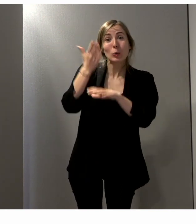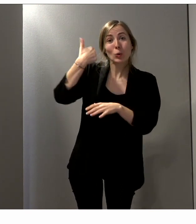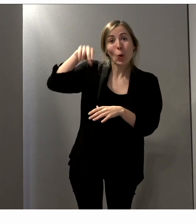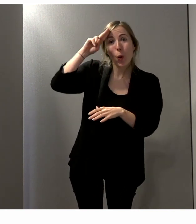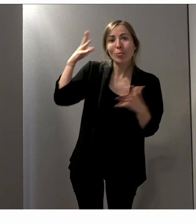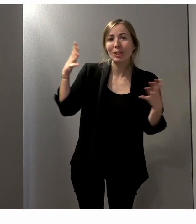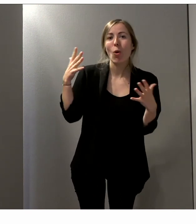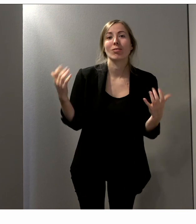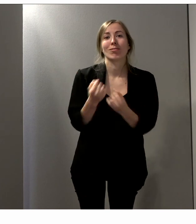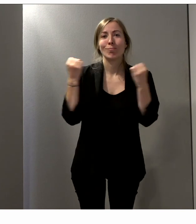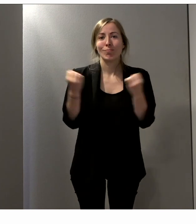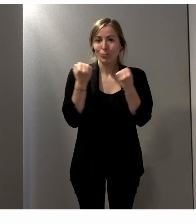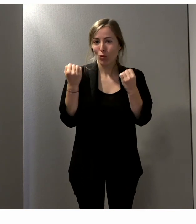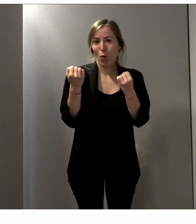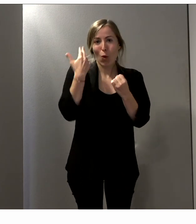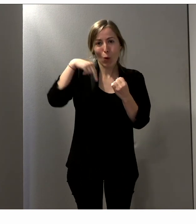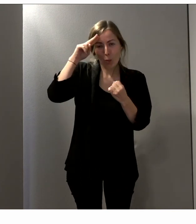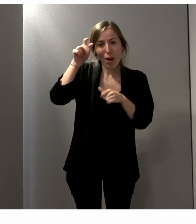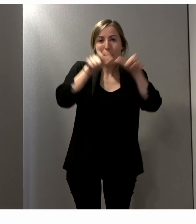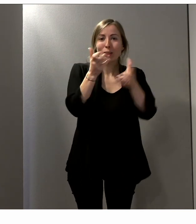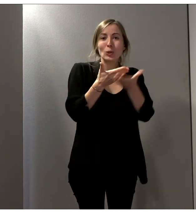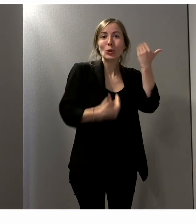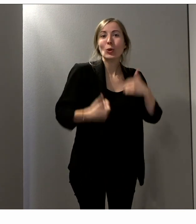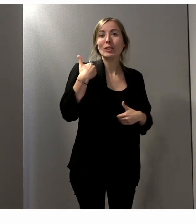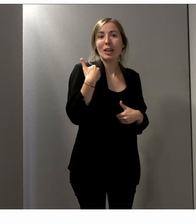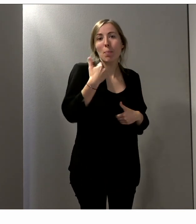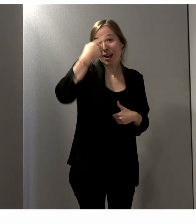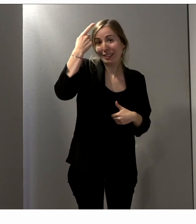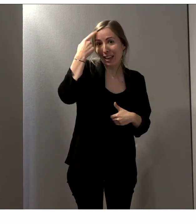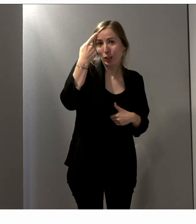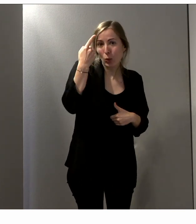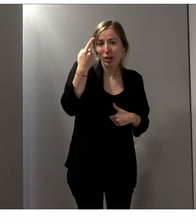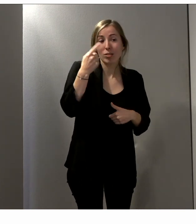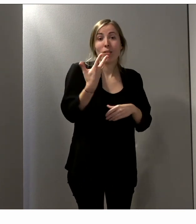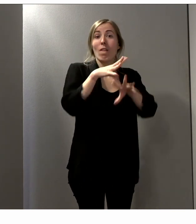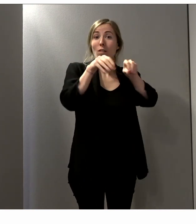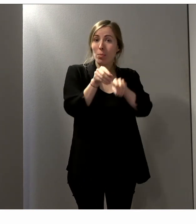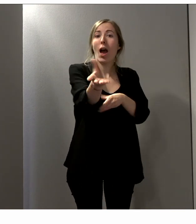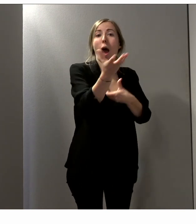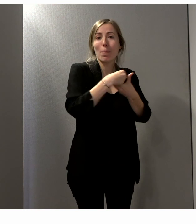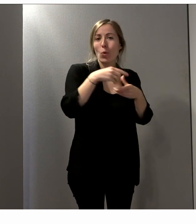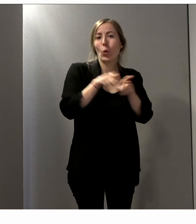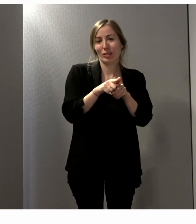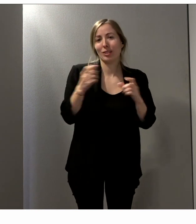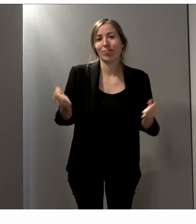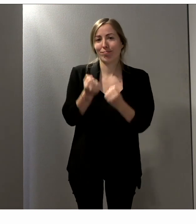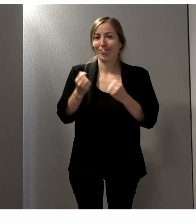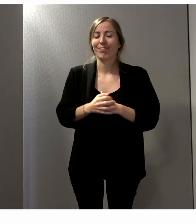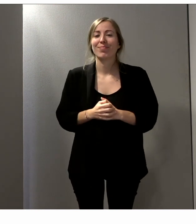c'est le mouvement européen des personnes handicapées en situation de handicap intellectuel et leur famille. Et